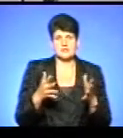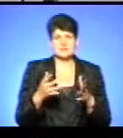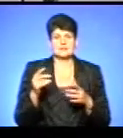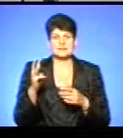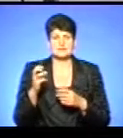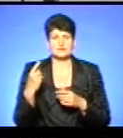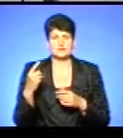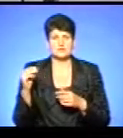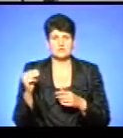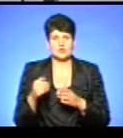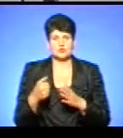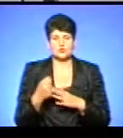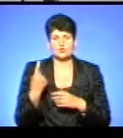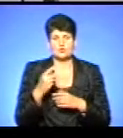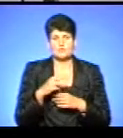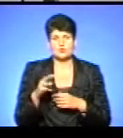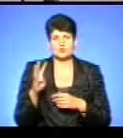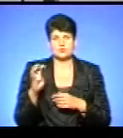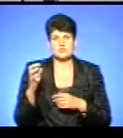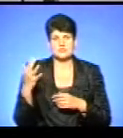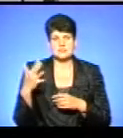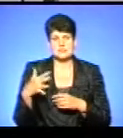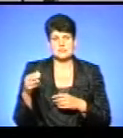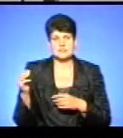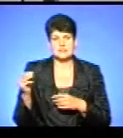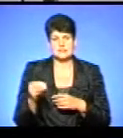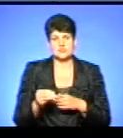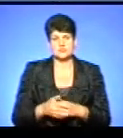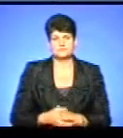тисячі гривень до 1 мільйона 450 тисяч.